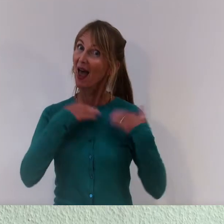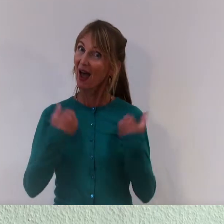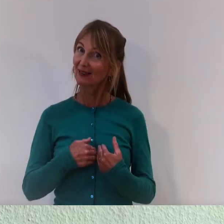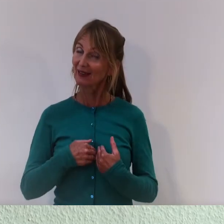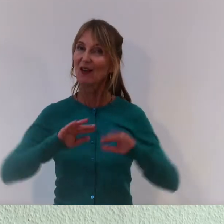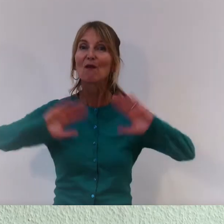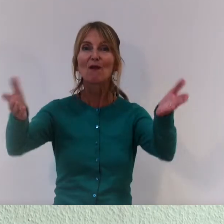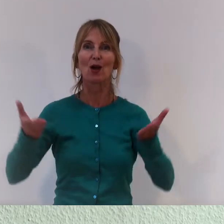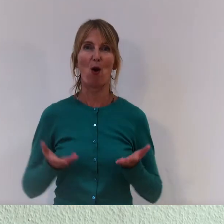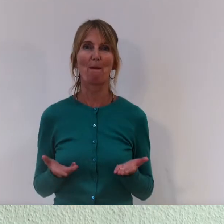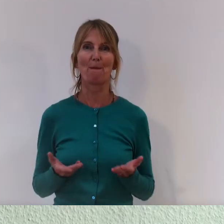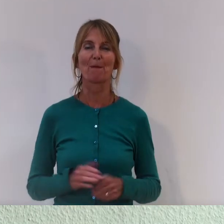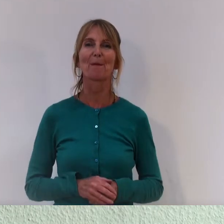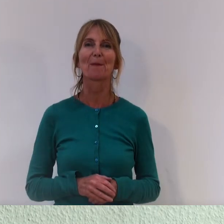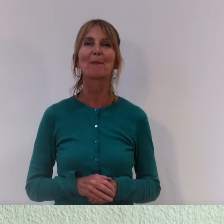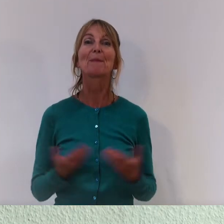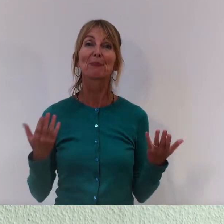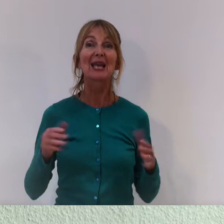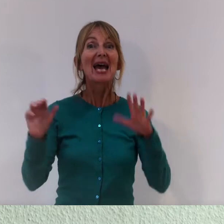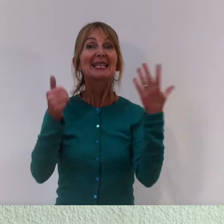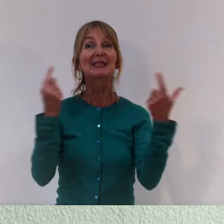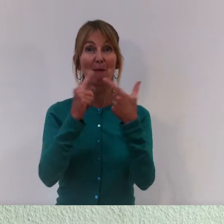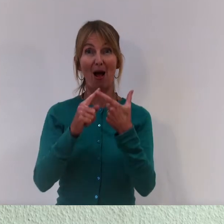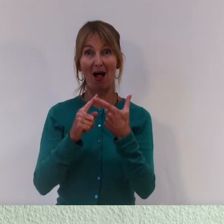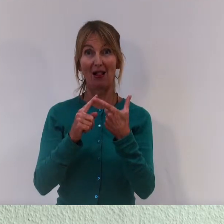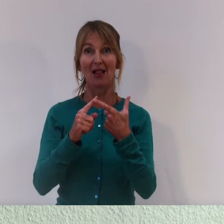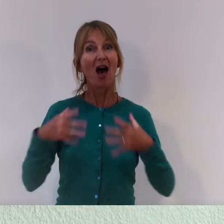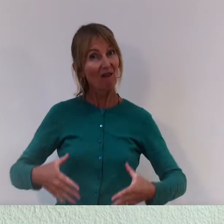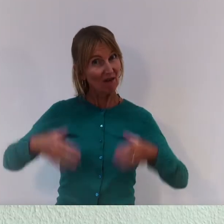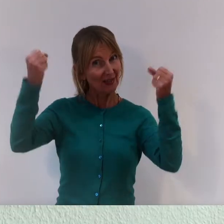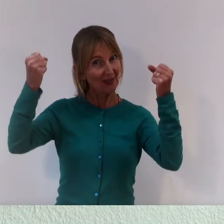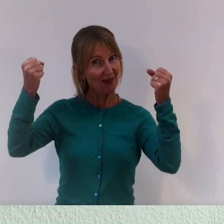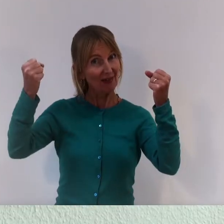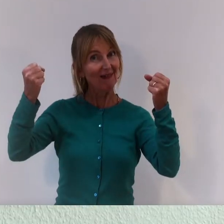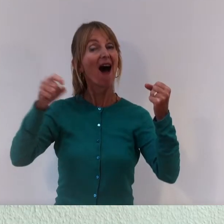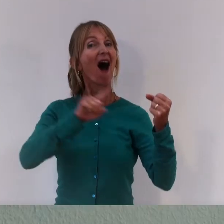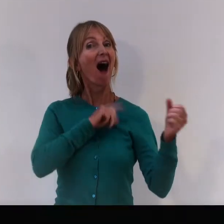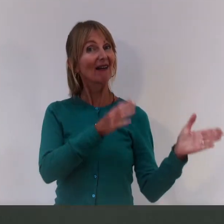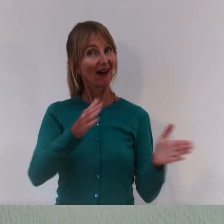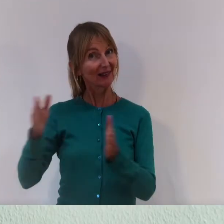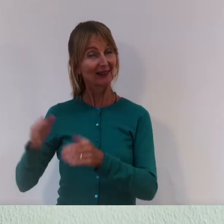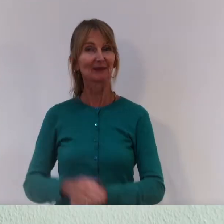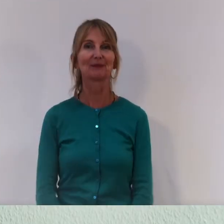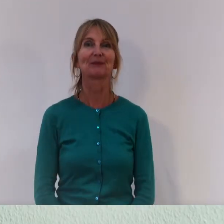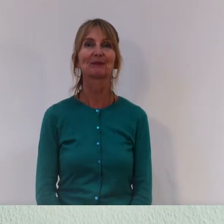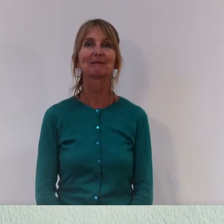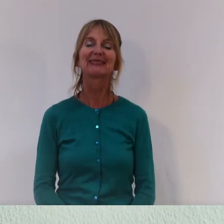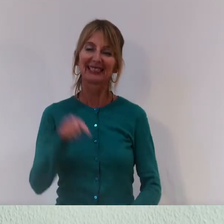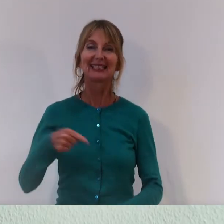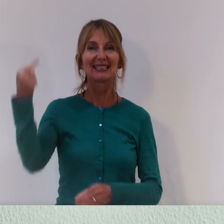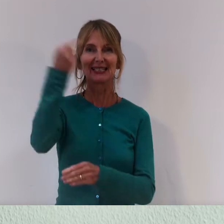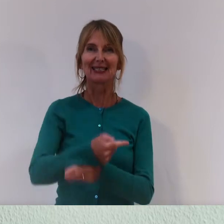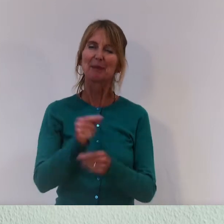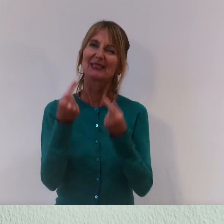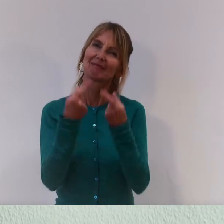willkommen zur sechsten Ausgabe des Festivals. Einartig. Dieses Mal läuft